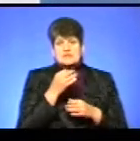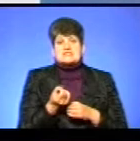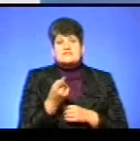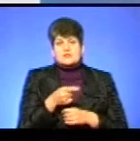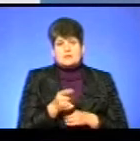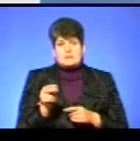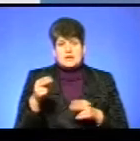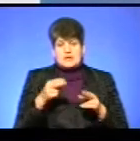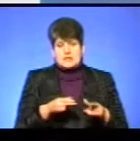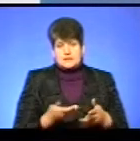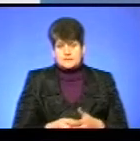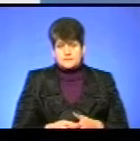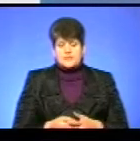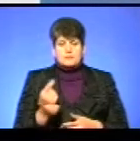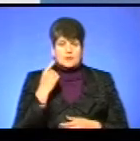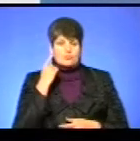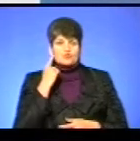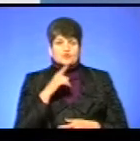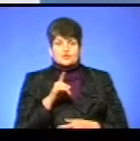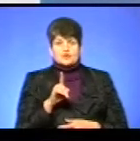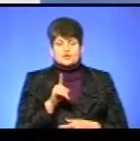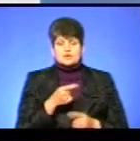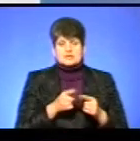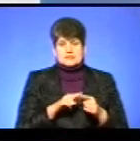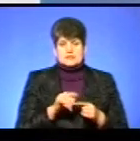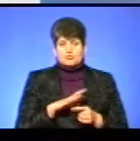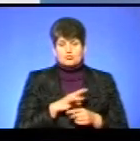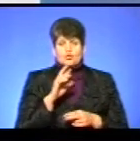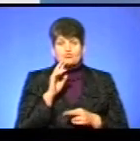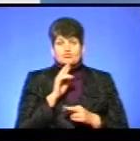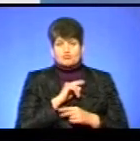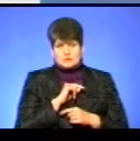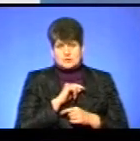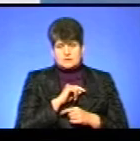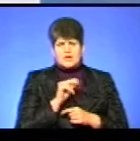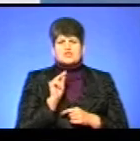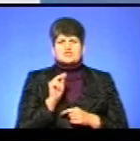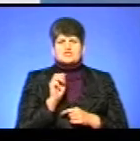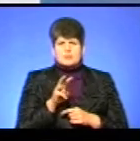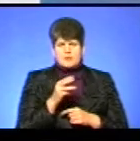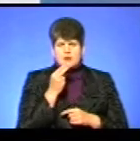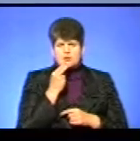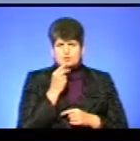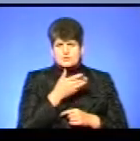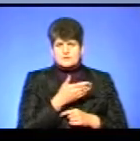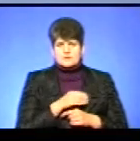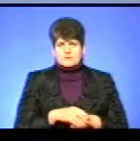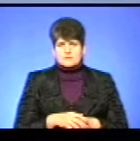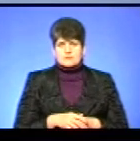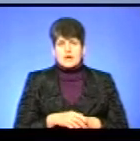прилетіли. Ми почули попередньо в Держпродспоживслужбі, сказали, що це було отруєння. Розкажіть, чим харчується Мартина Сріблястя?